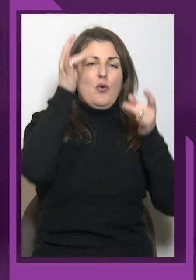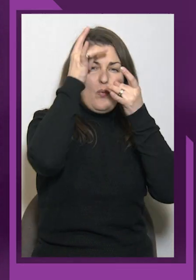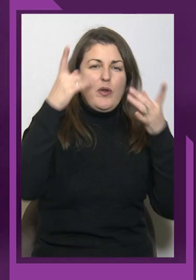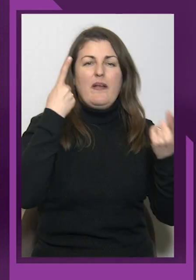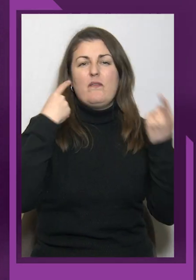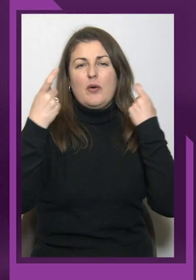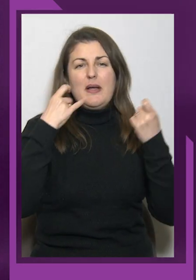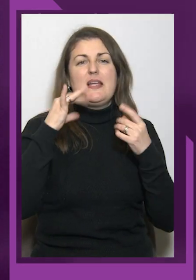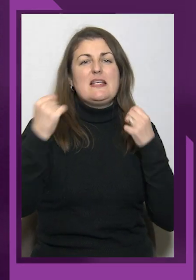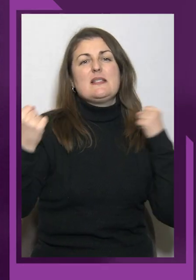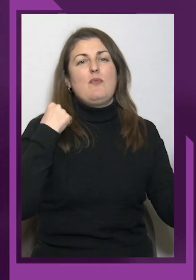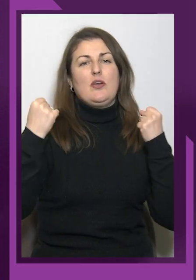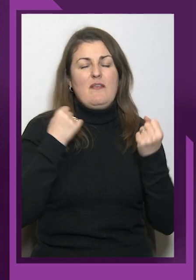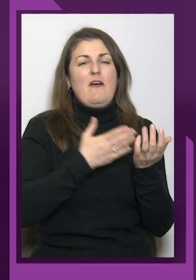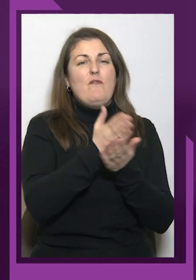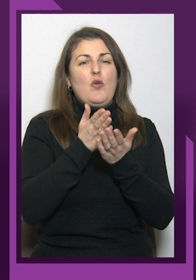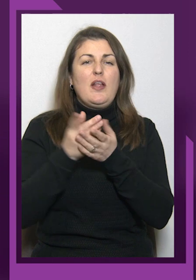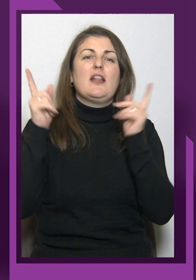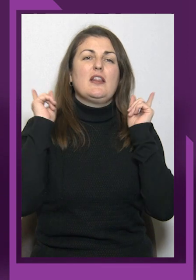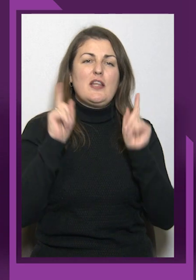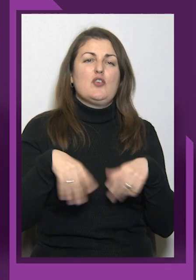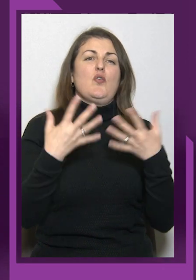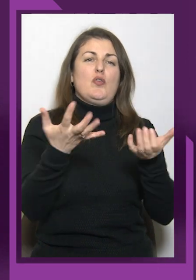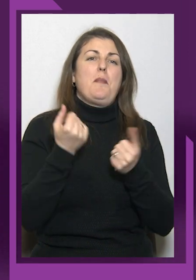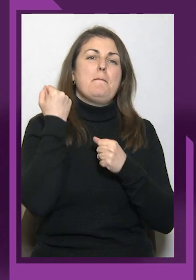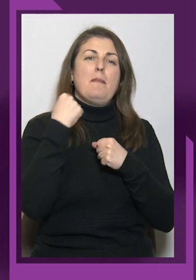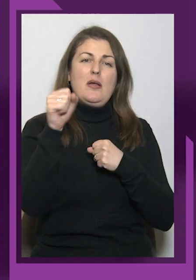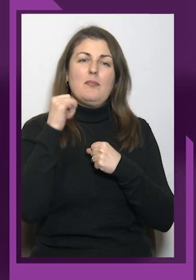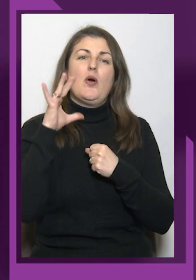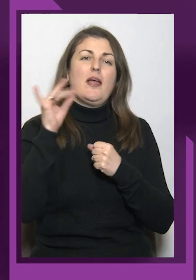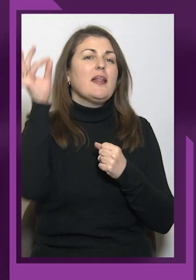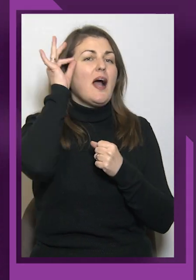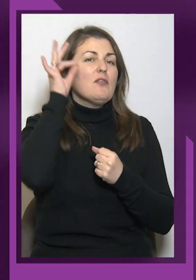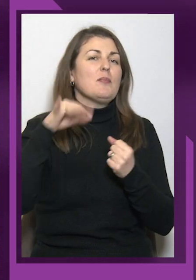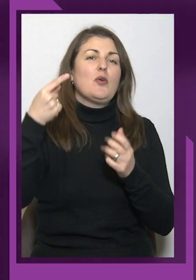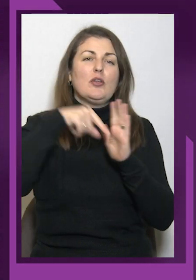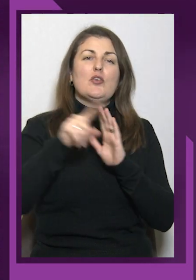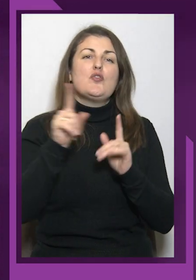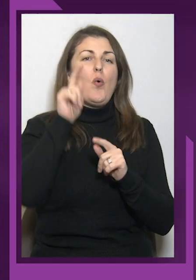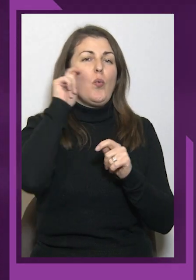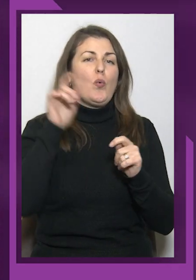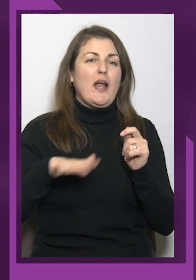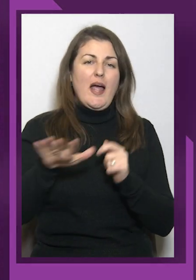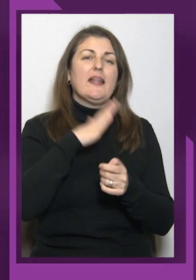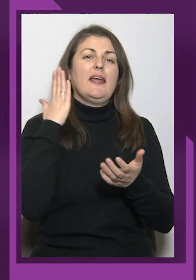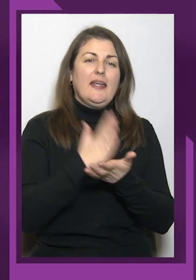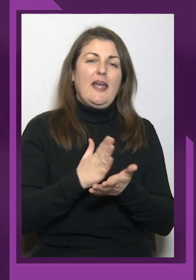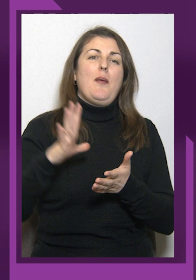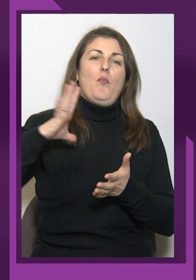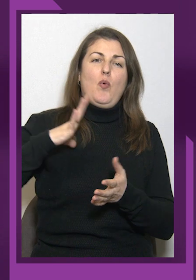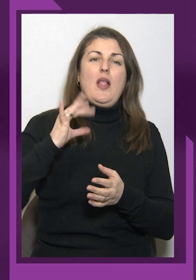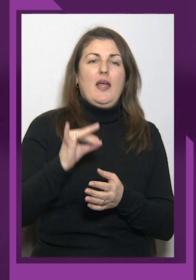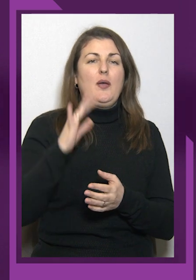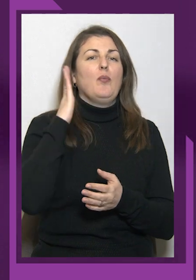інформаційних і спортивних фронтах теж отримати перемоги і нагадувати про те, що Україна є, була